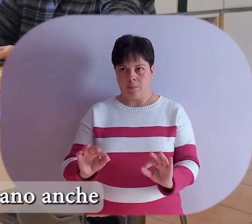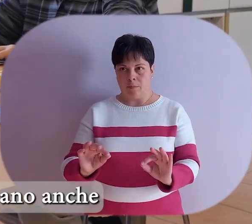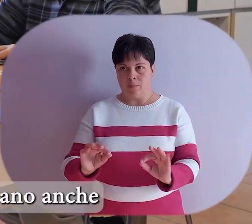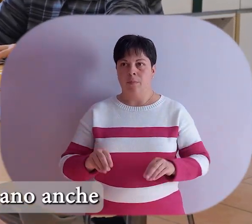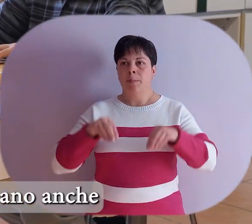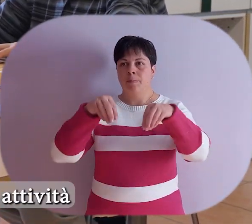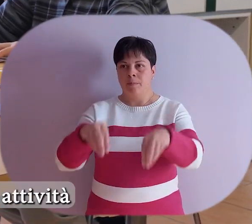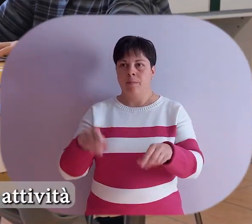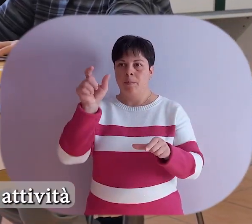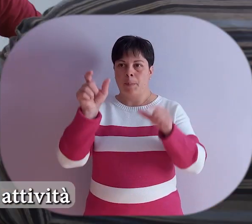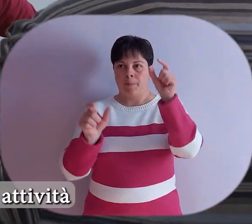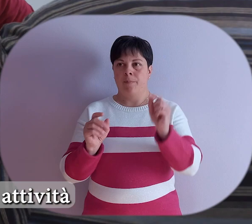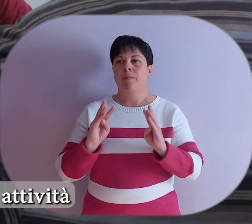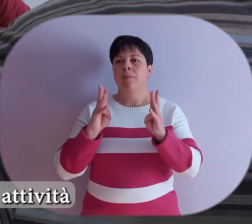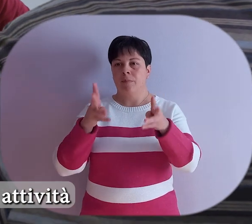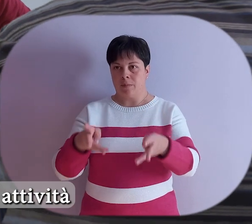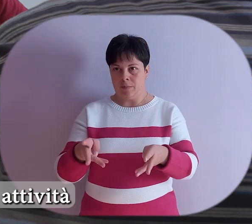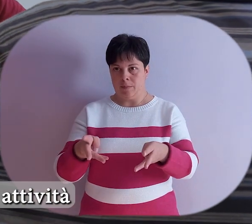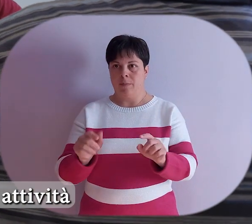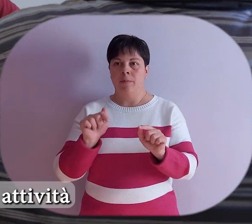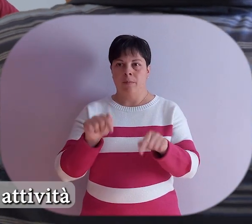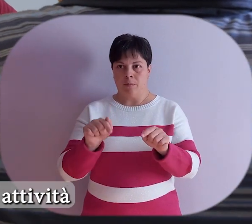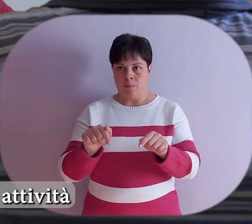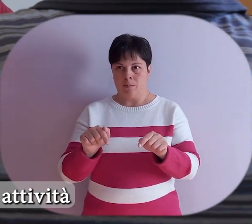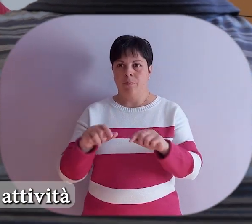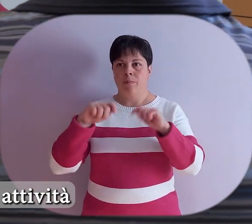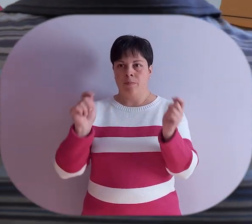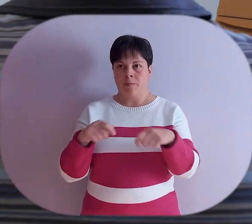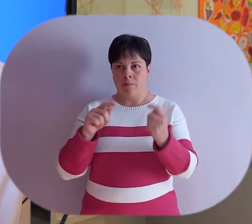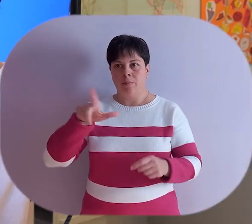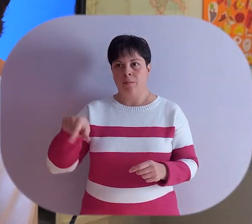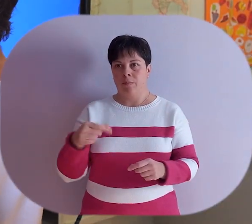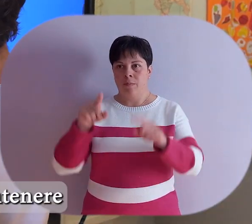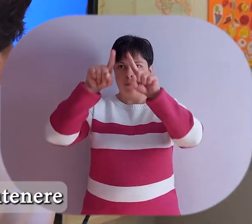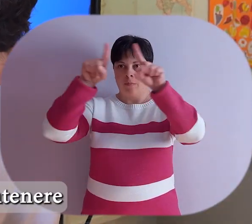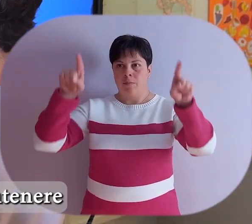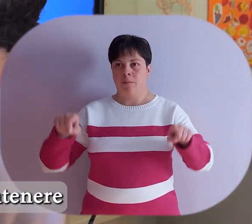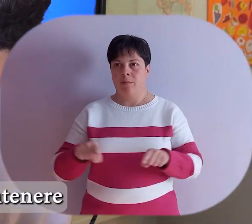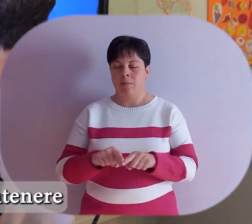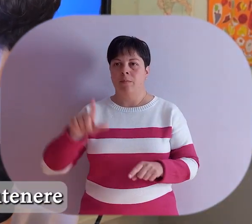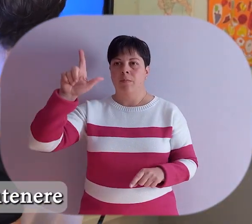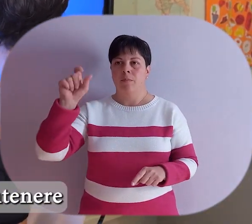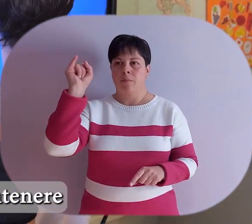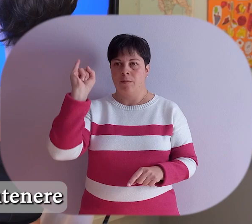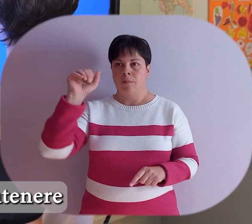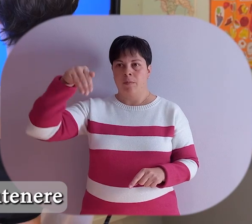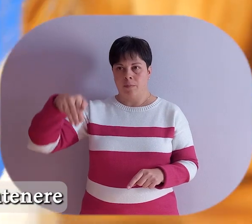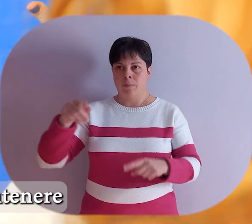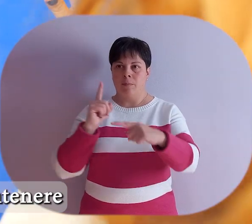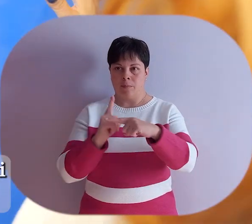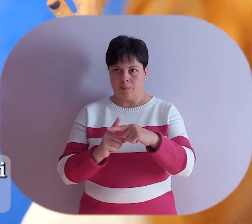partecipano anche dei volontari e si fanno delle attività con la Lime e sono indispensabili per